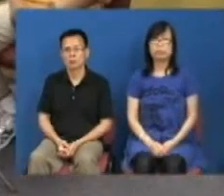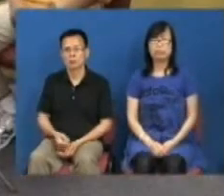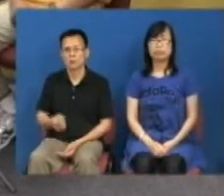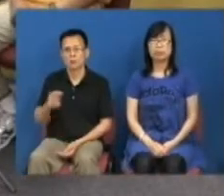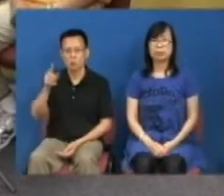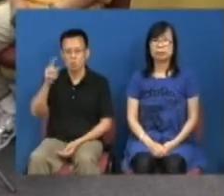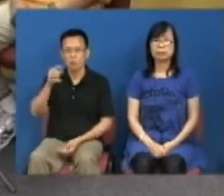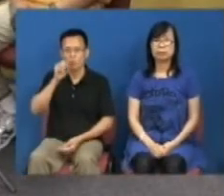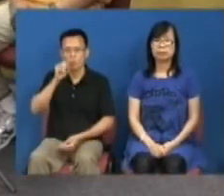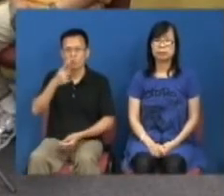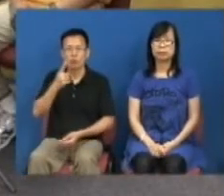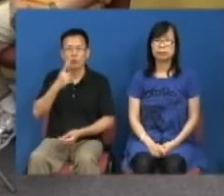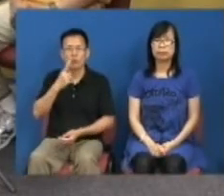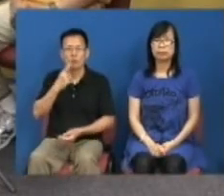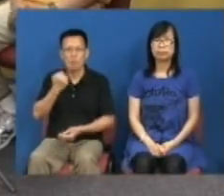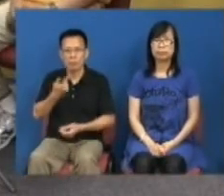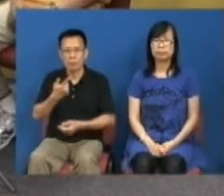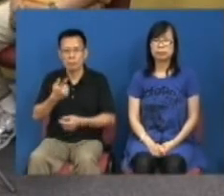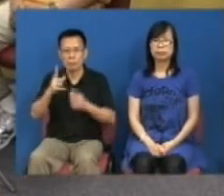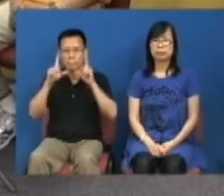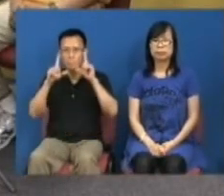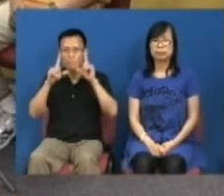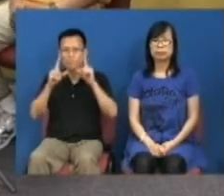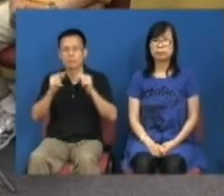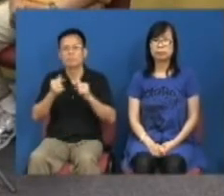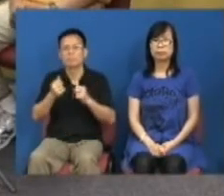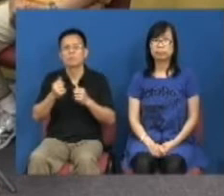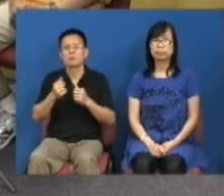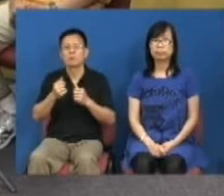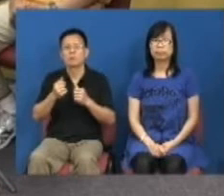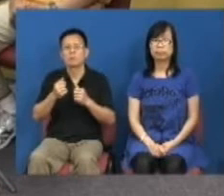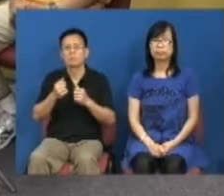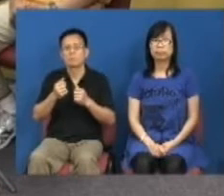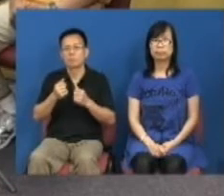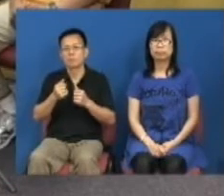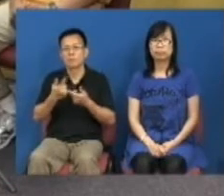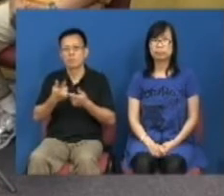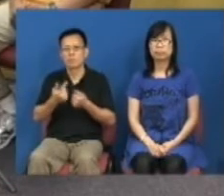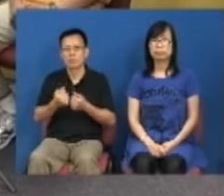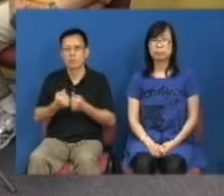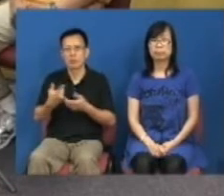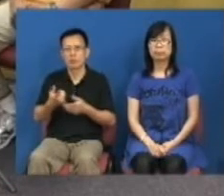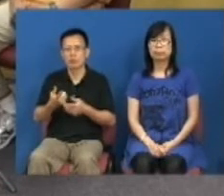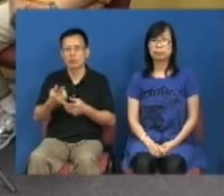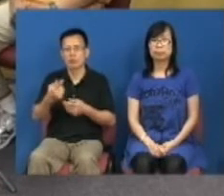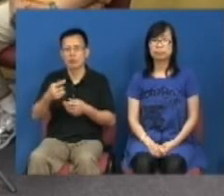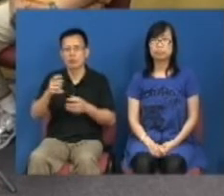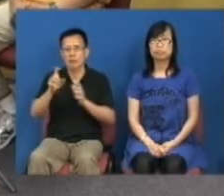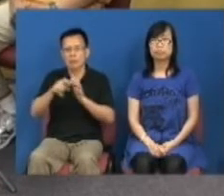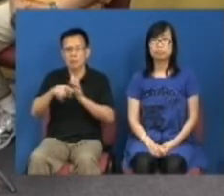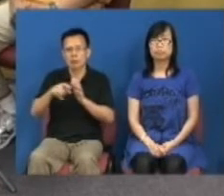最贪婪的嘴唸那些iBanker那些